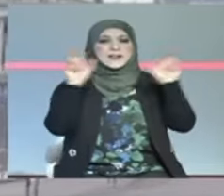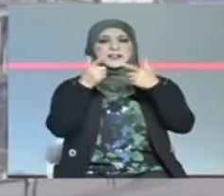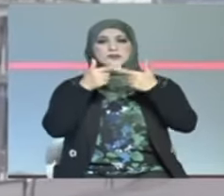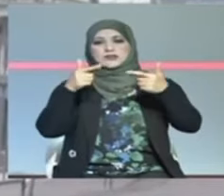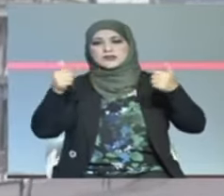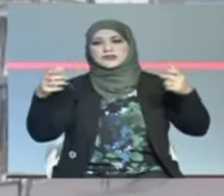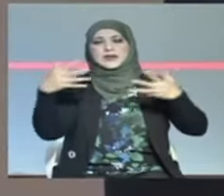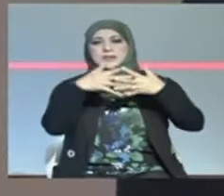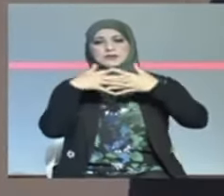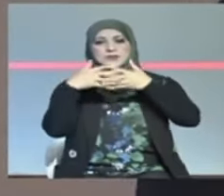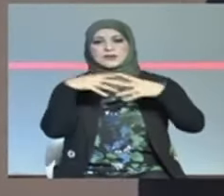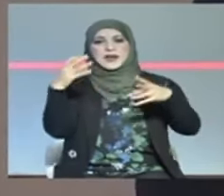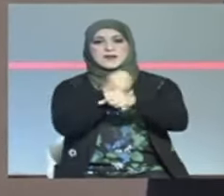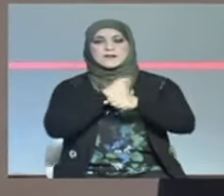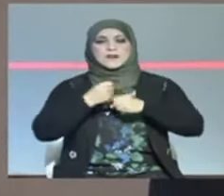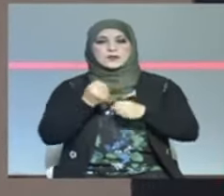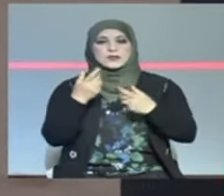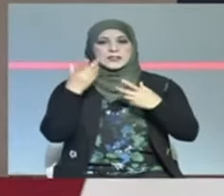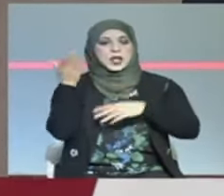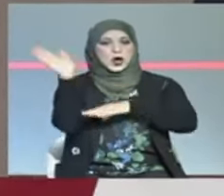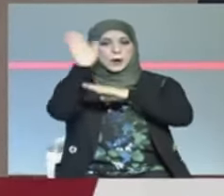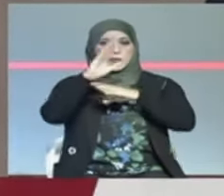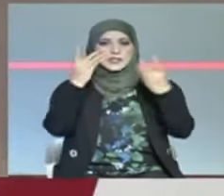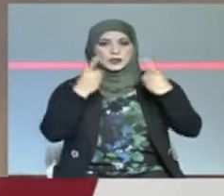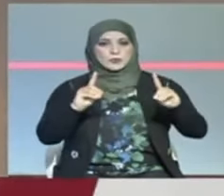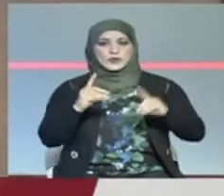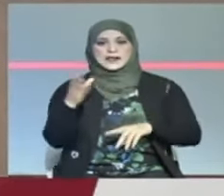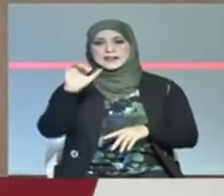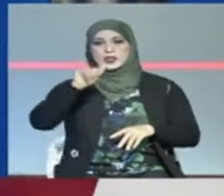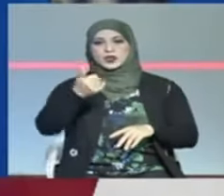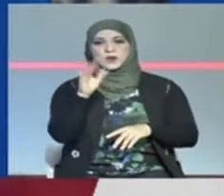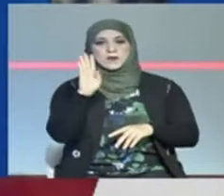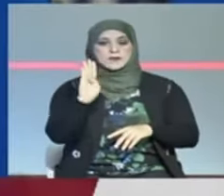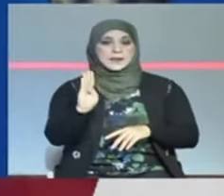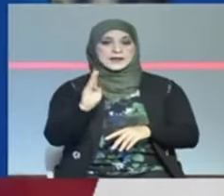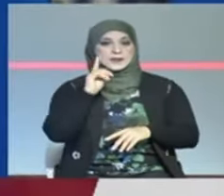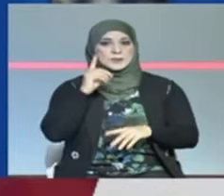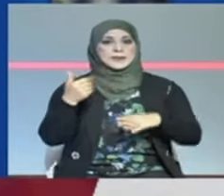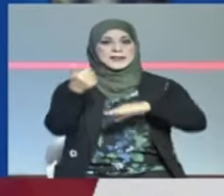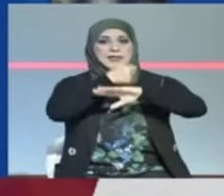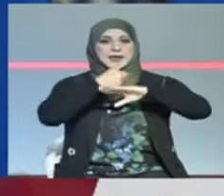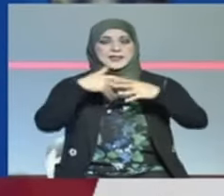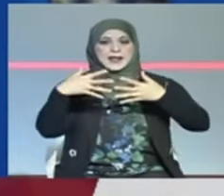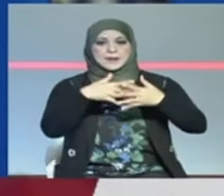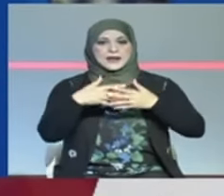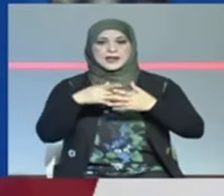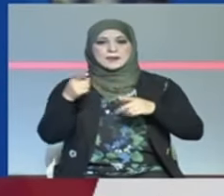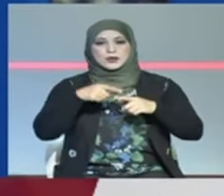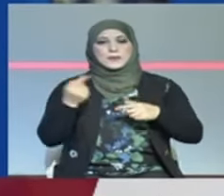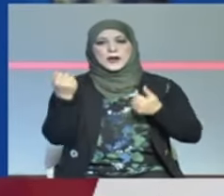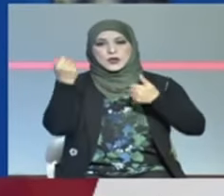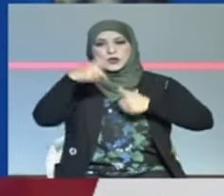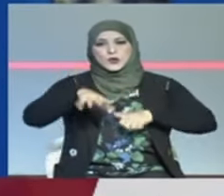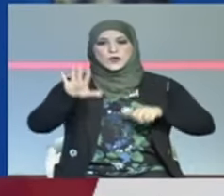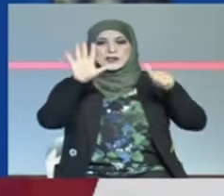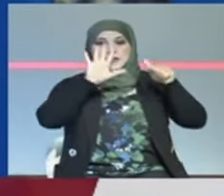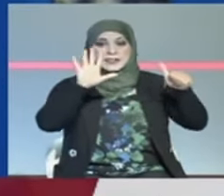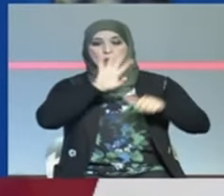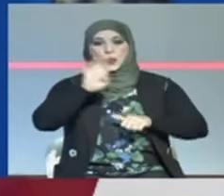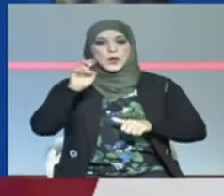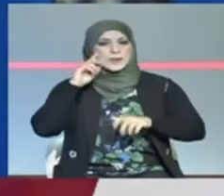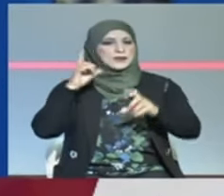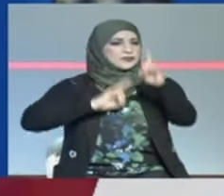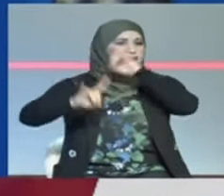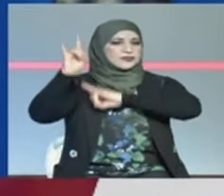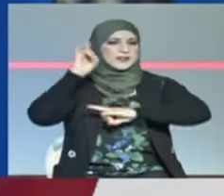أمريكية كبرى فوز المرشح الديمقراطي جو بايدن بانتخابات الرئاسة الأمريكية ليصبح الرئيس السادس والأربعين في تاريخ